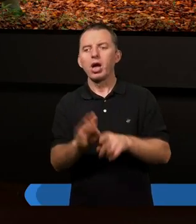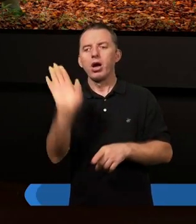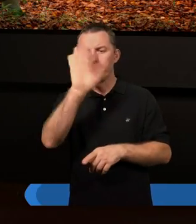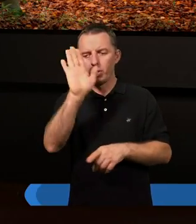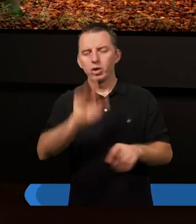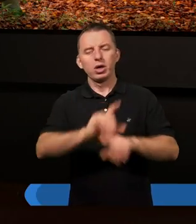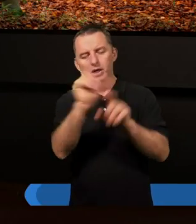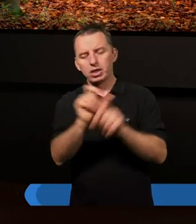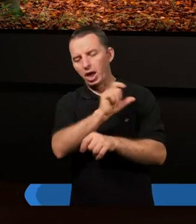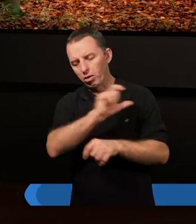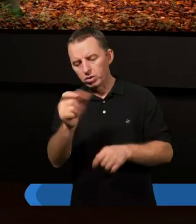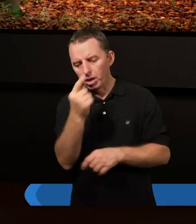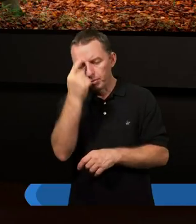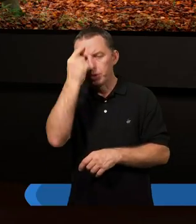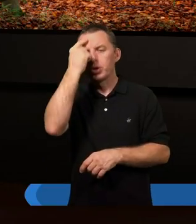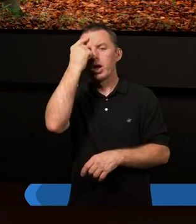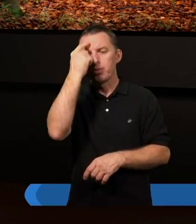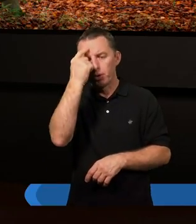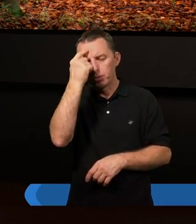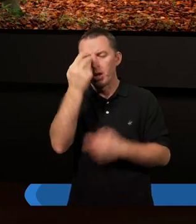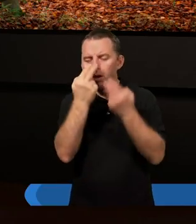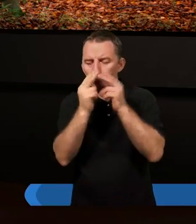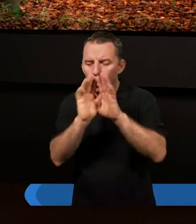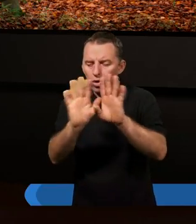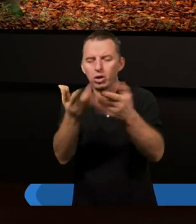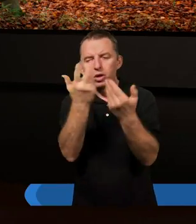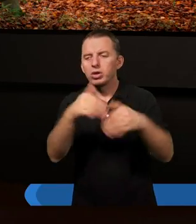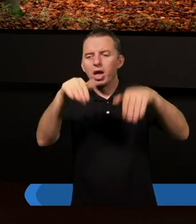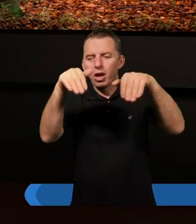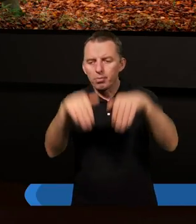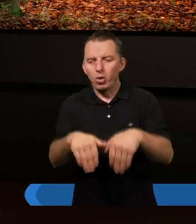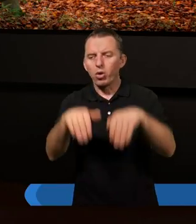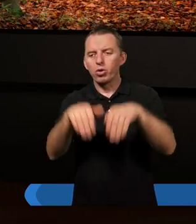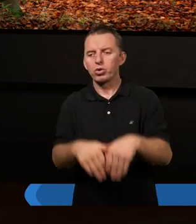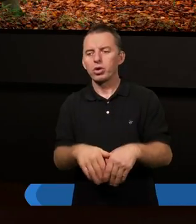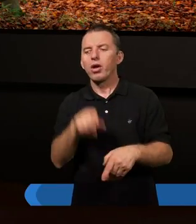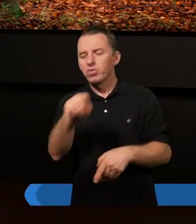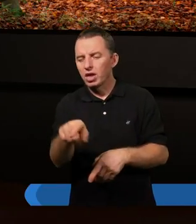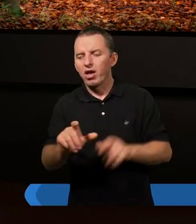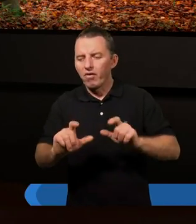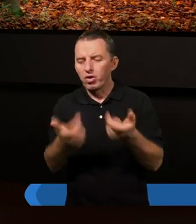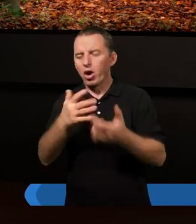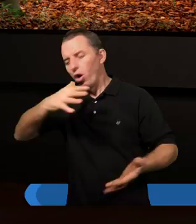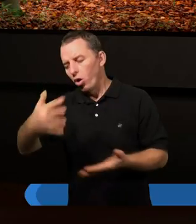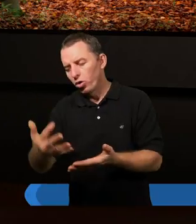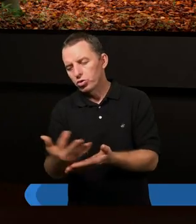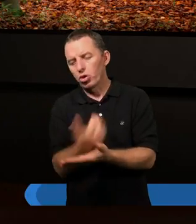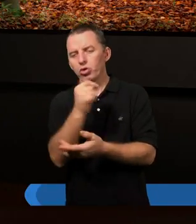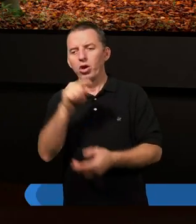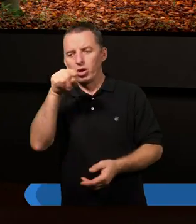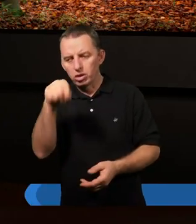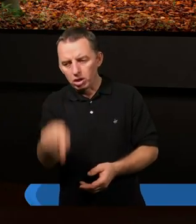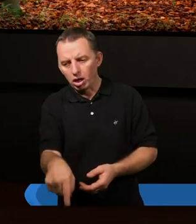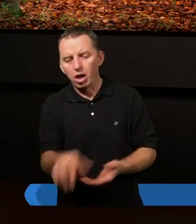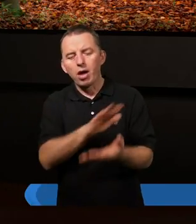Bóg cały czas to przypomina i pokazuje naszą niemożność w tym wypadku osiągnięcia tego, bez